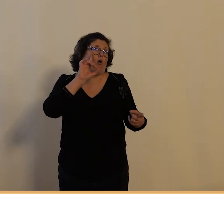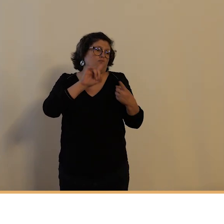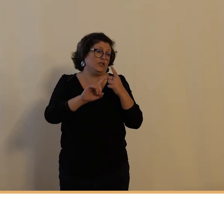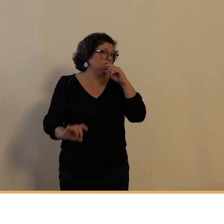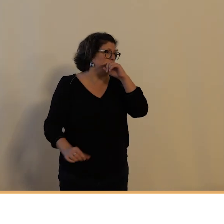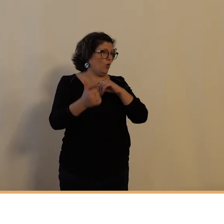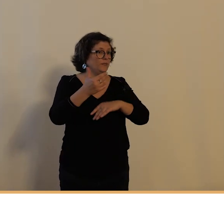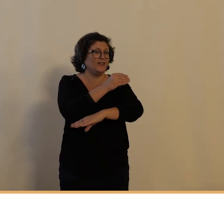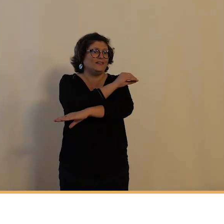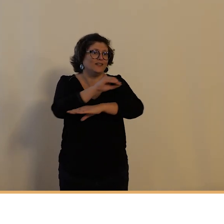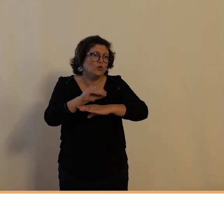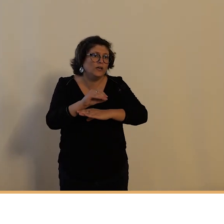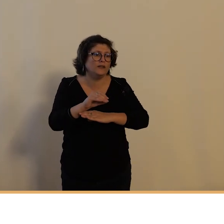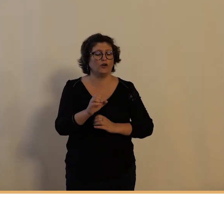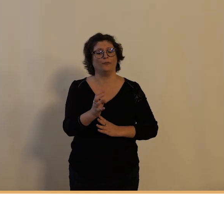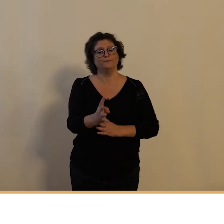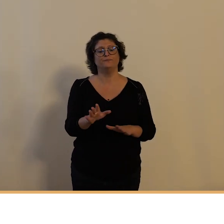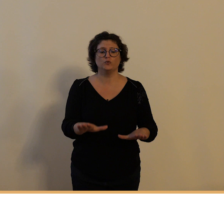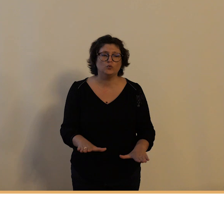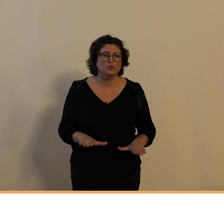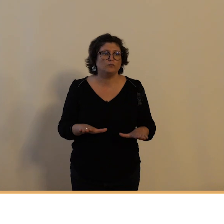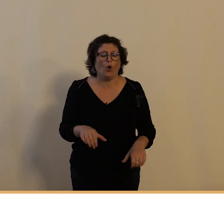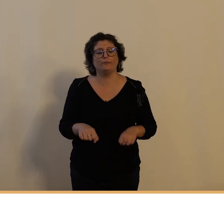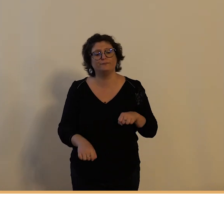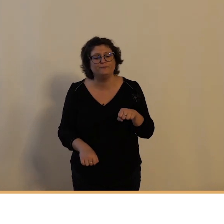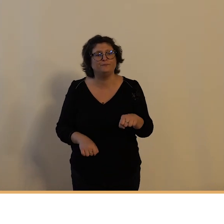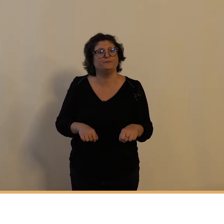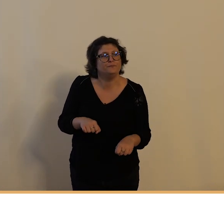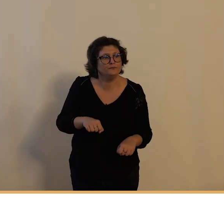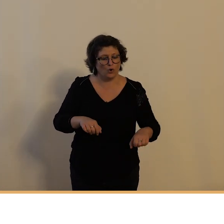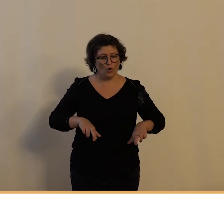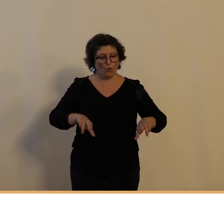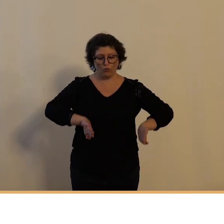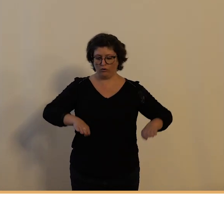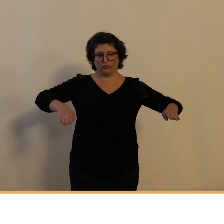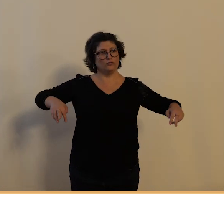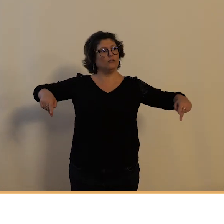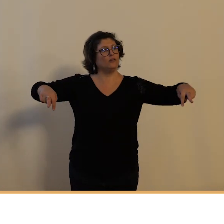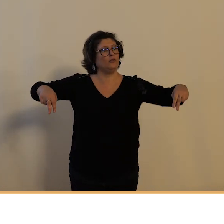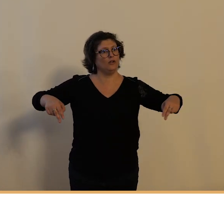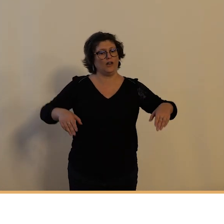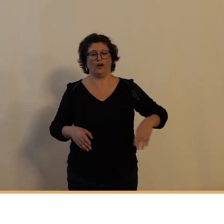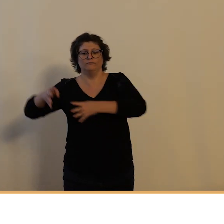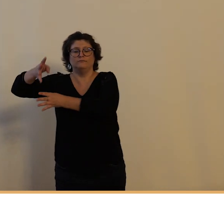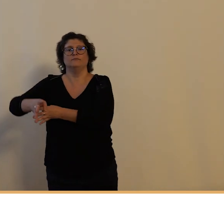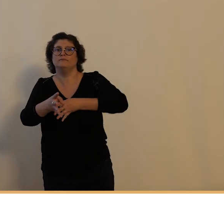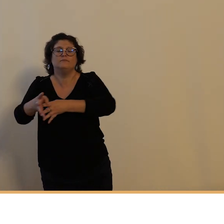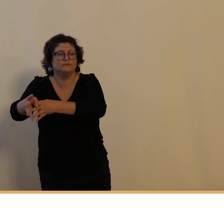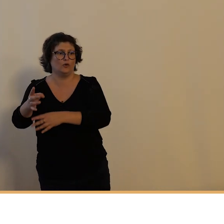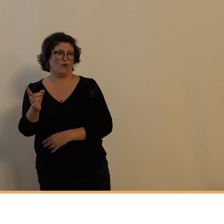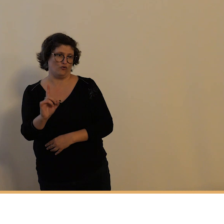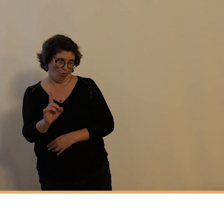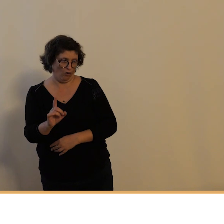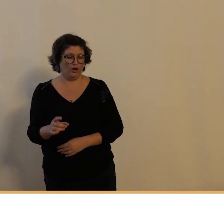allure moyenne ne pas rouler sur les trottoirs et surtout avoir une corne ou